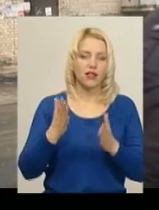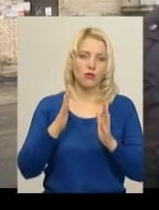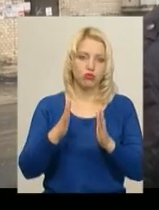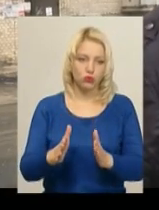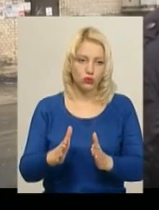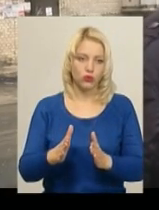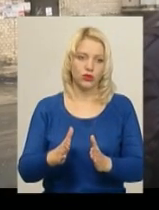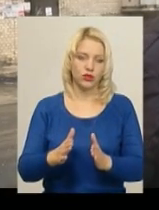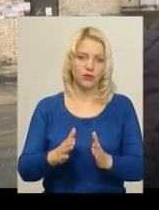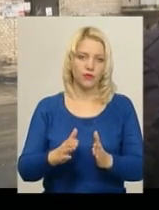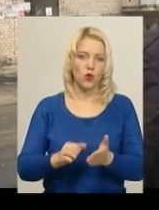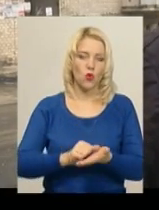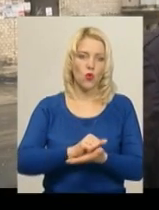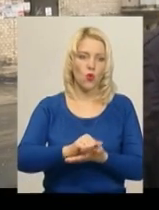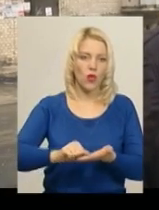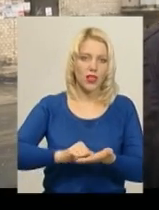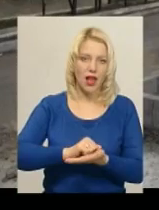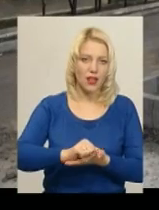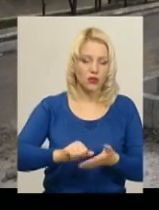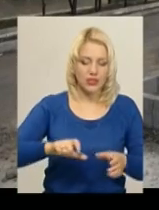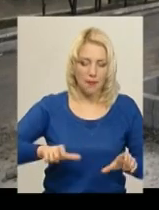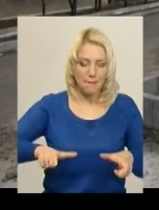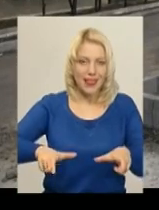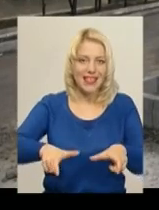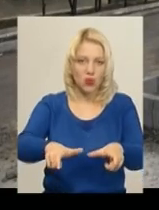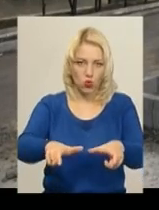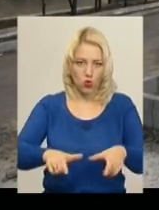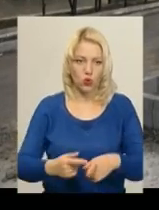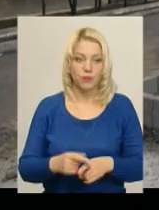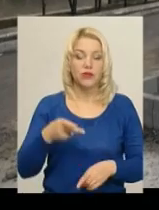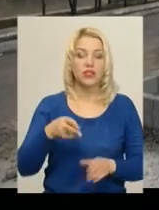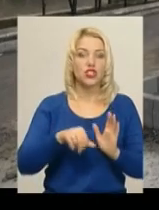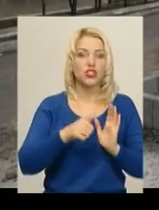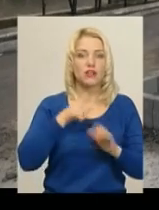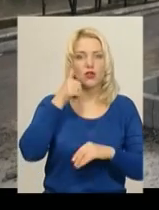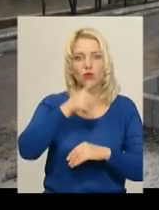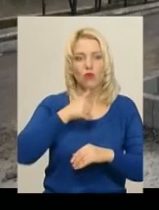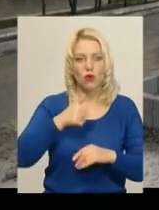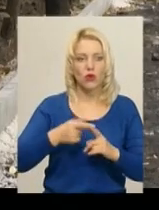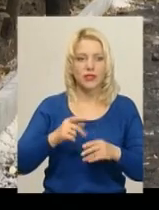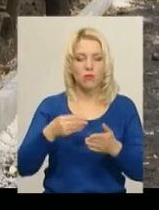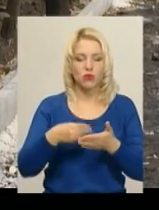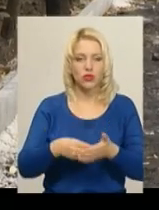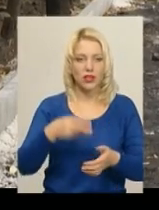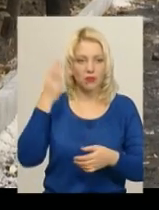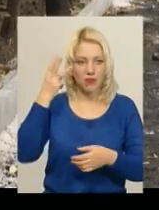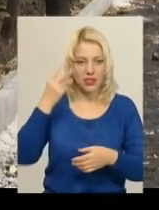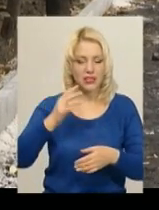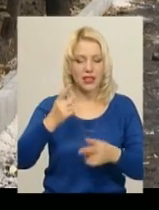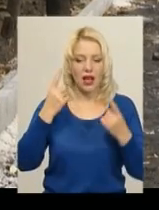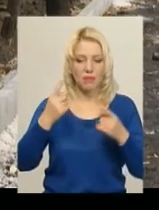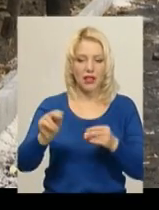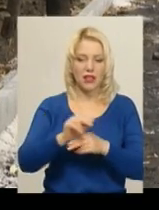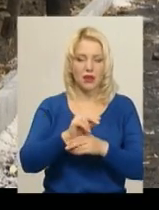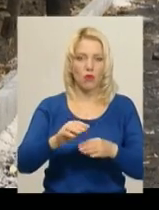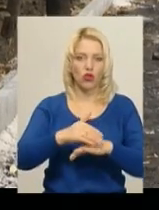укладуватися тротуарною плиткою. У 2016 році з бюджету Хмельницького на капітальний ремонт дворів виділили